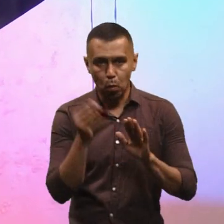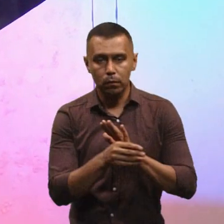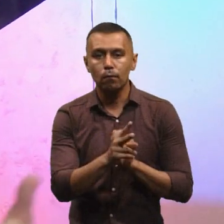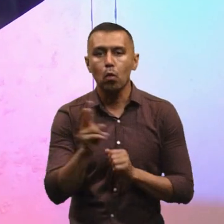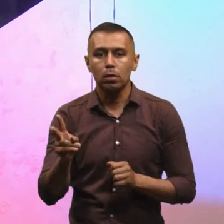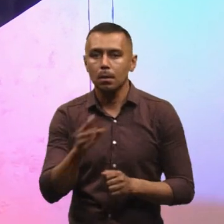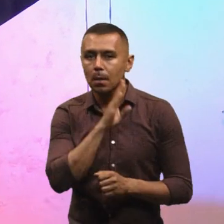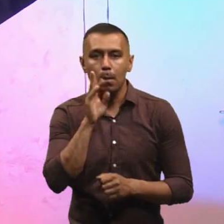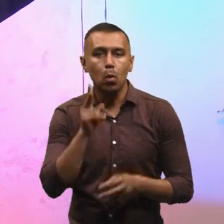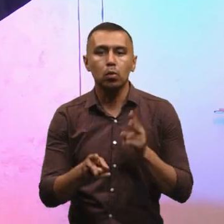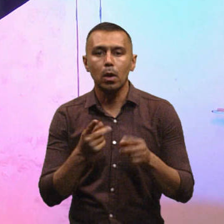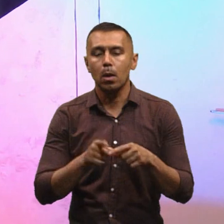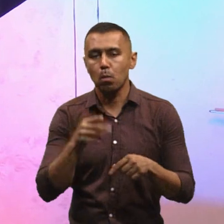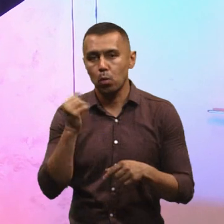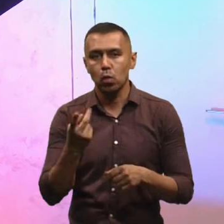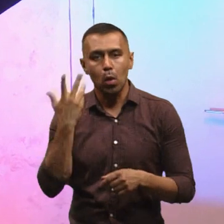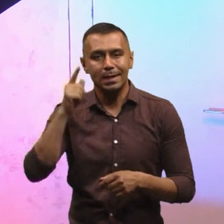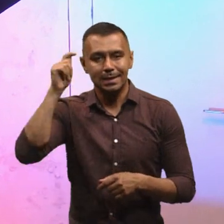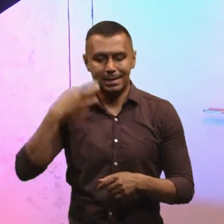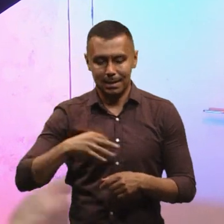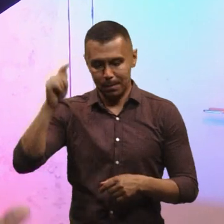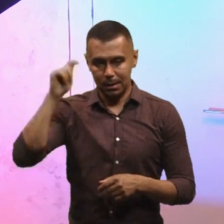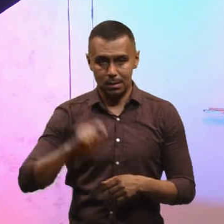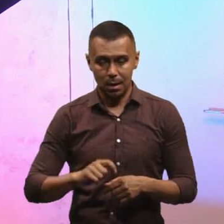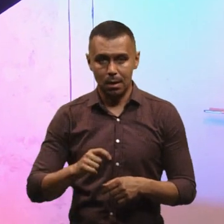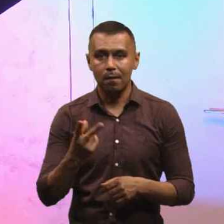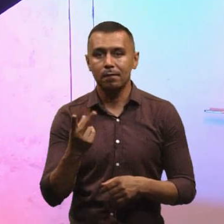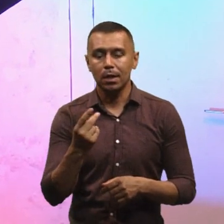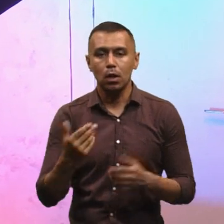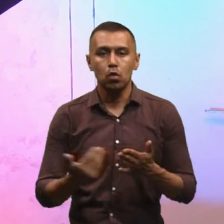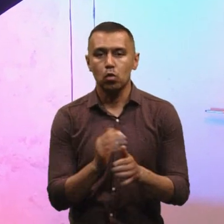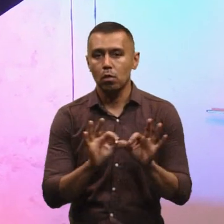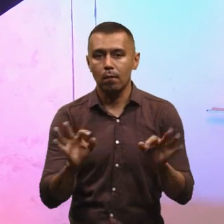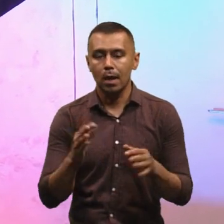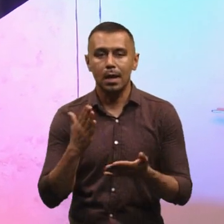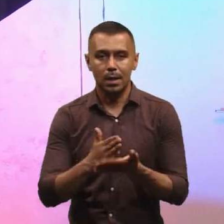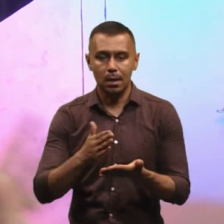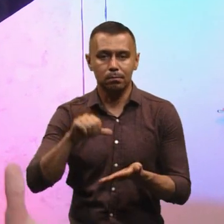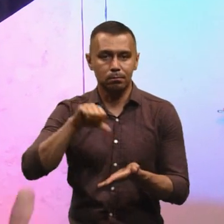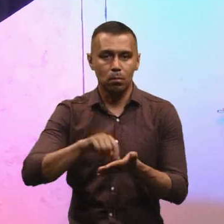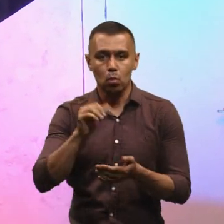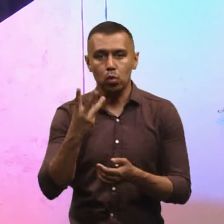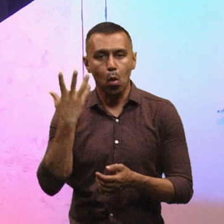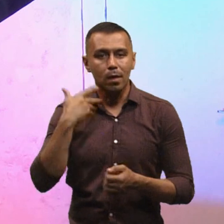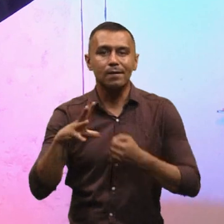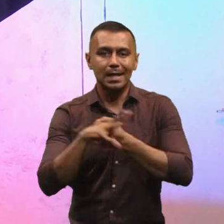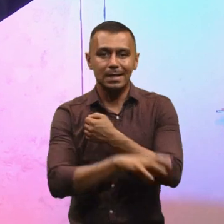У когось мама готує цей борщ, коли сін приїжджає до неї. В третій новелі – це теж там фігурує борщ, коли в кінці